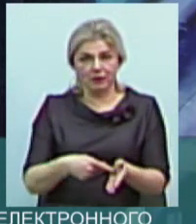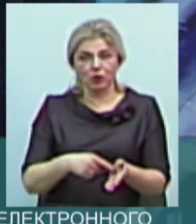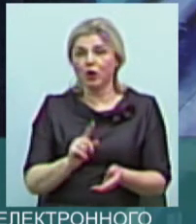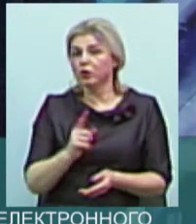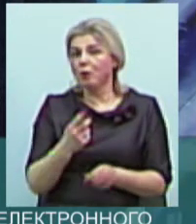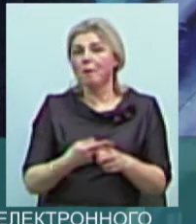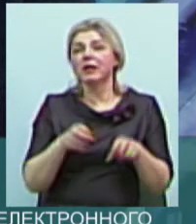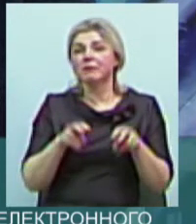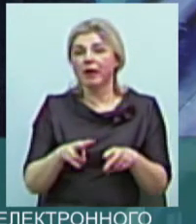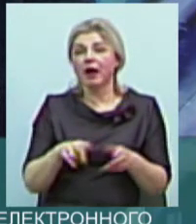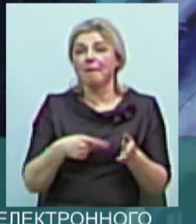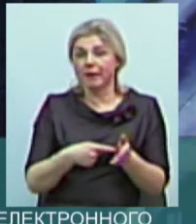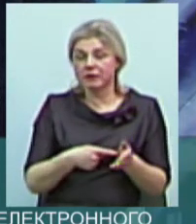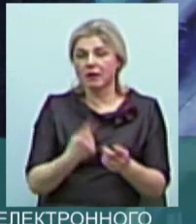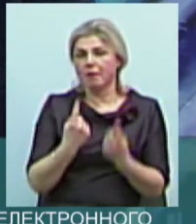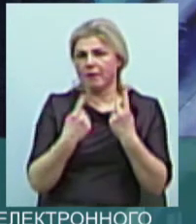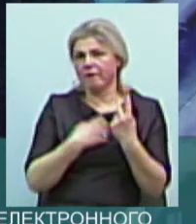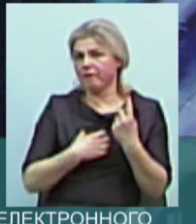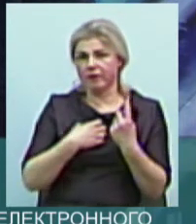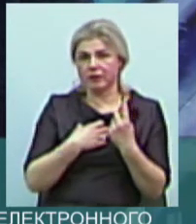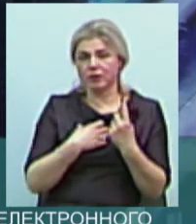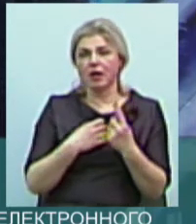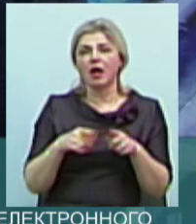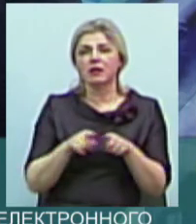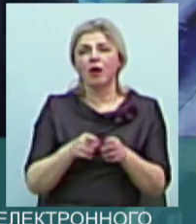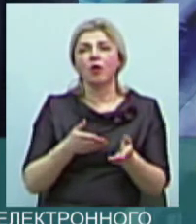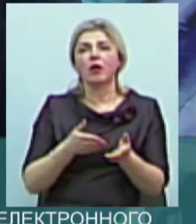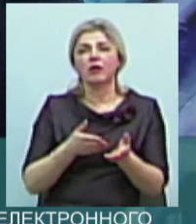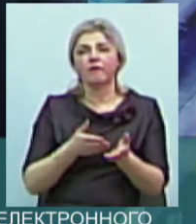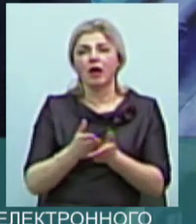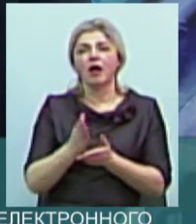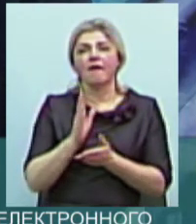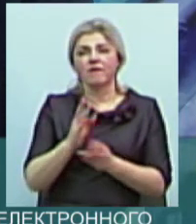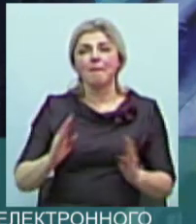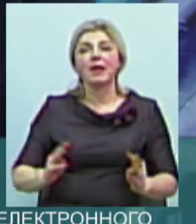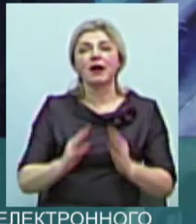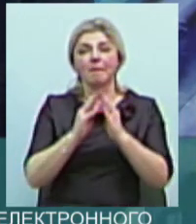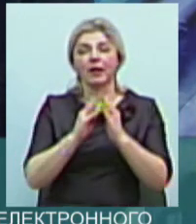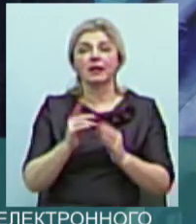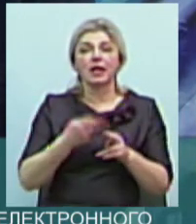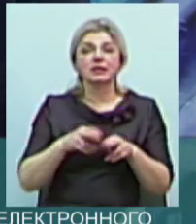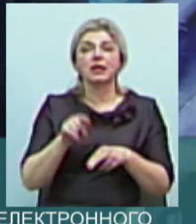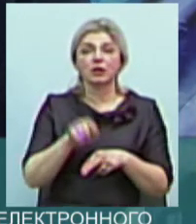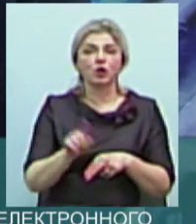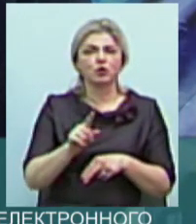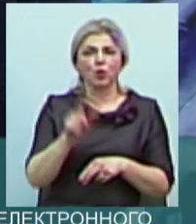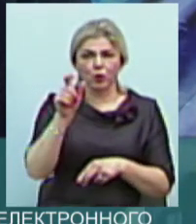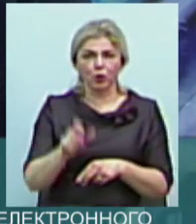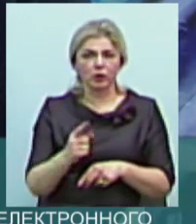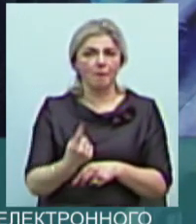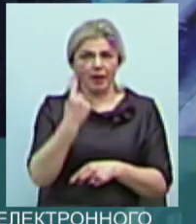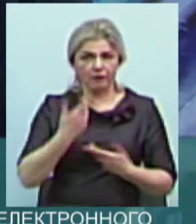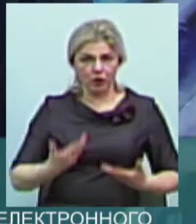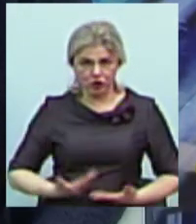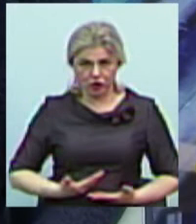є першою ланкою у так званій піраміді маслов. Це те, про що людина думає в першу чергу в своєму житті